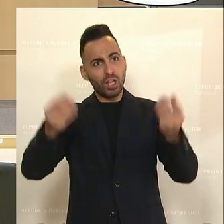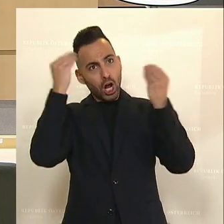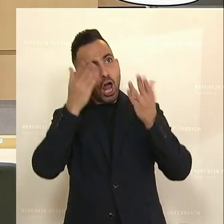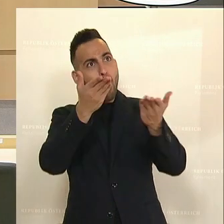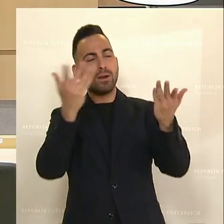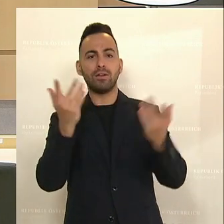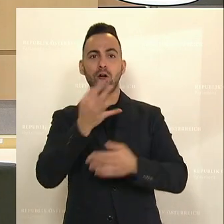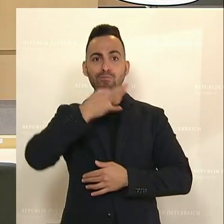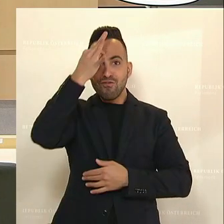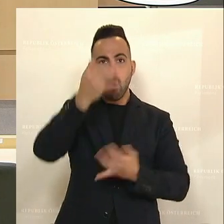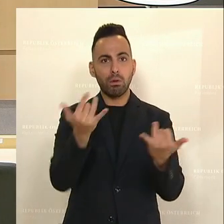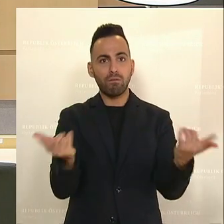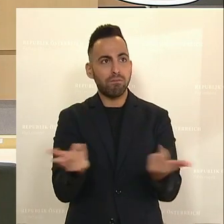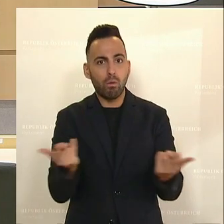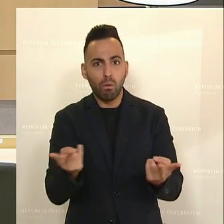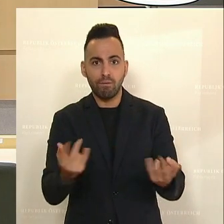Politiker Vorbild sein sollen.